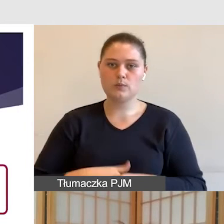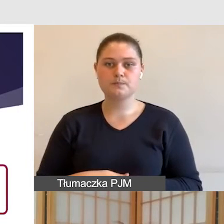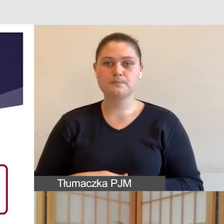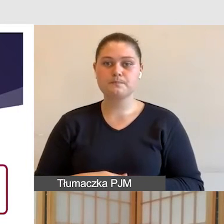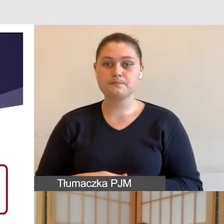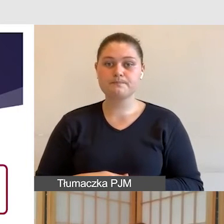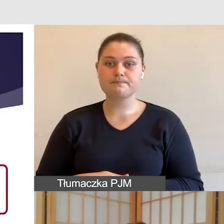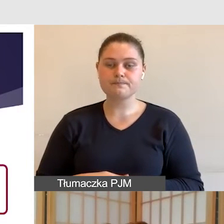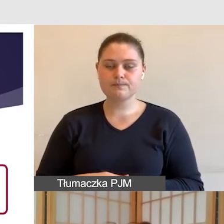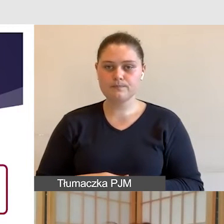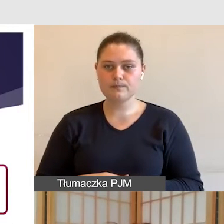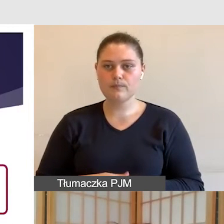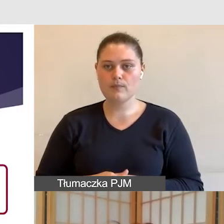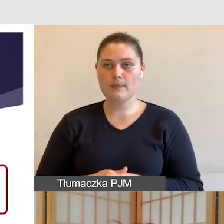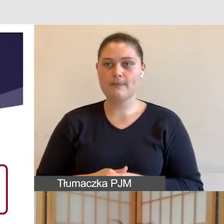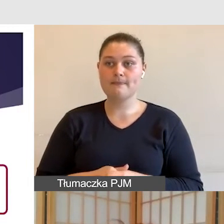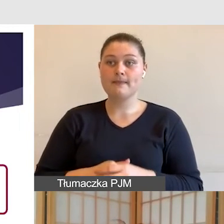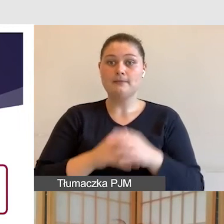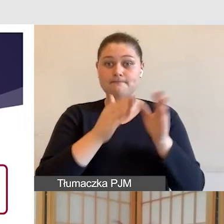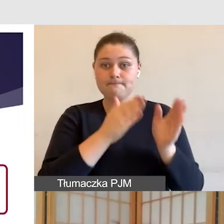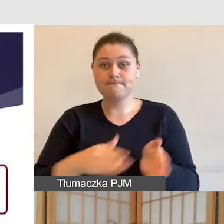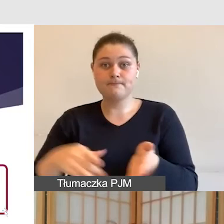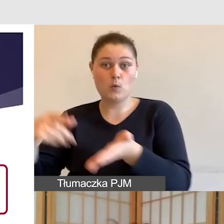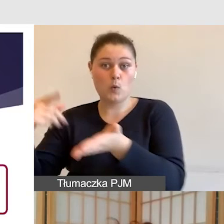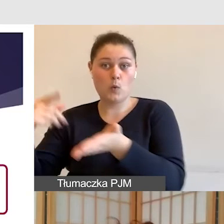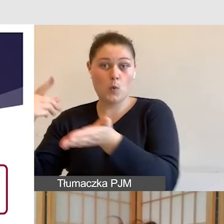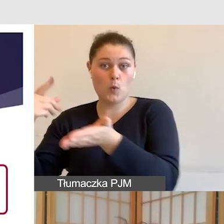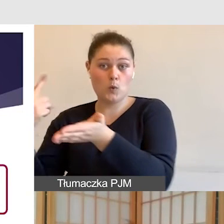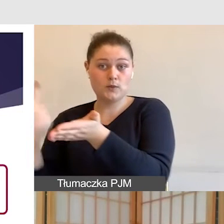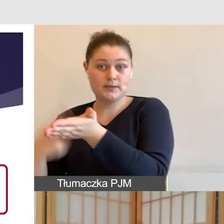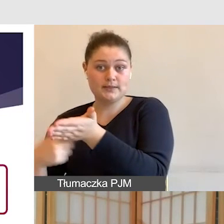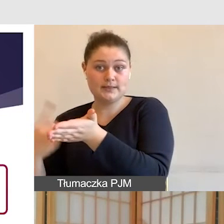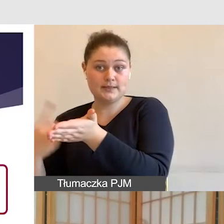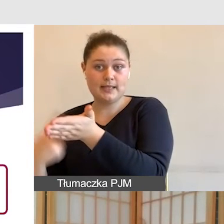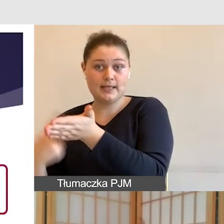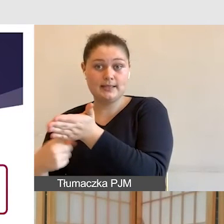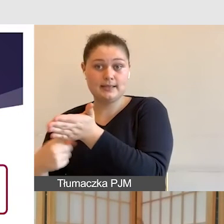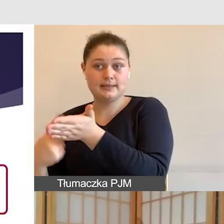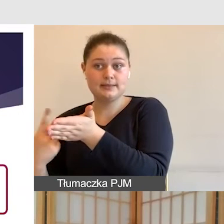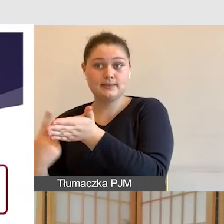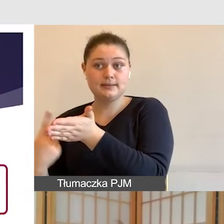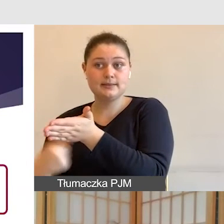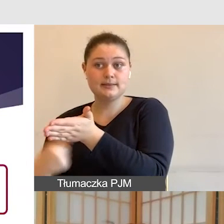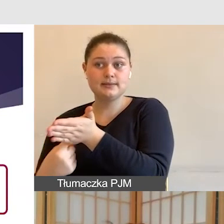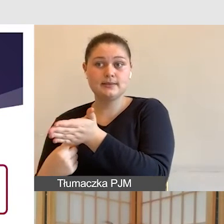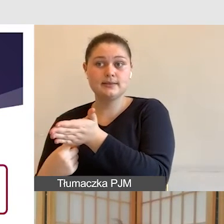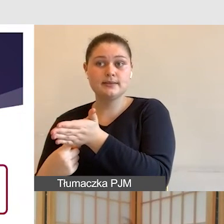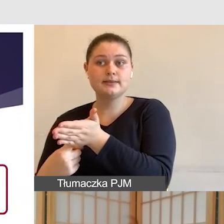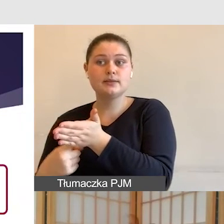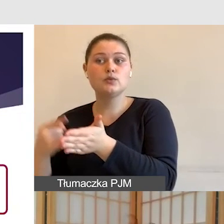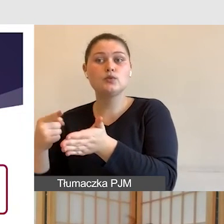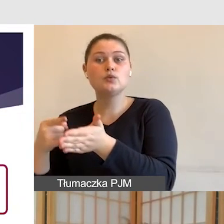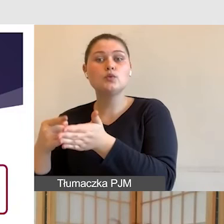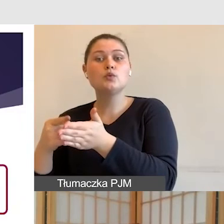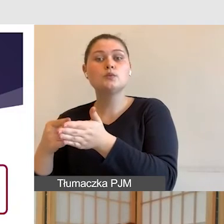Na ostatnim tutaj elemencie graficznym widzimy osoby przy tablicy. Bardzo często mamy dodatkowe materiały,